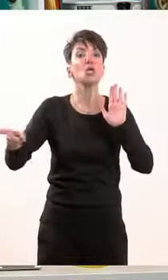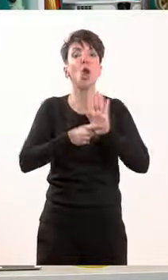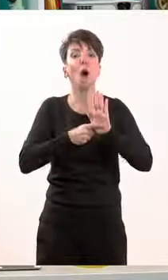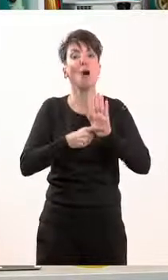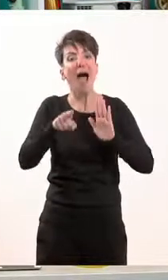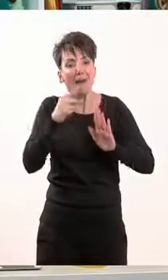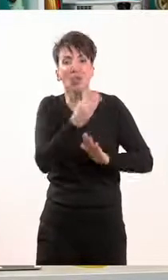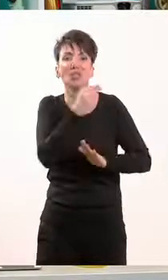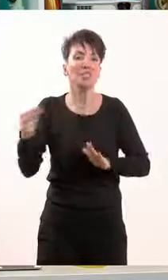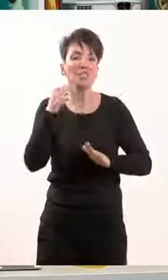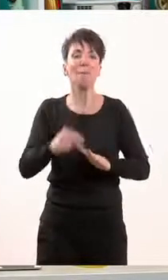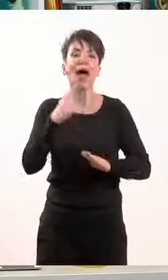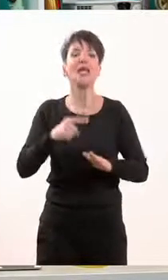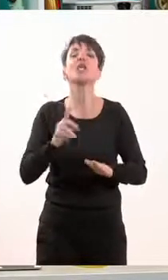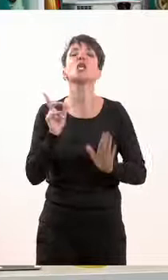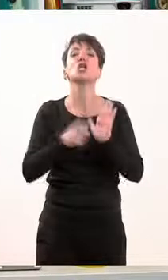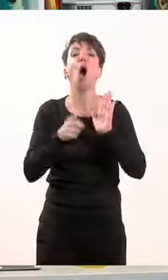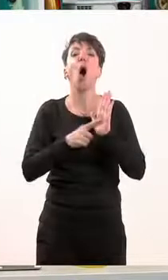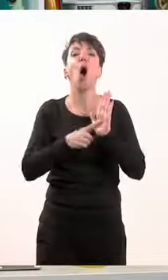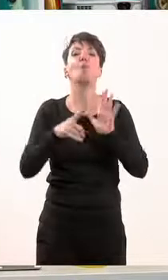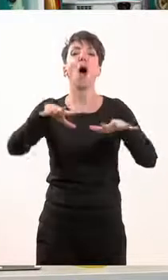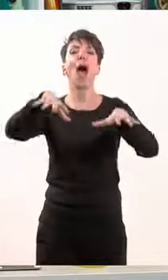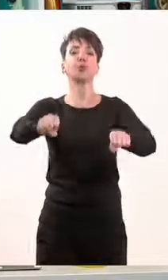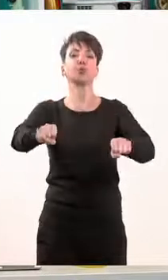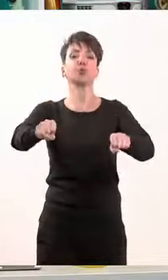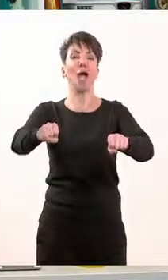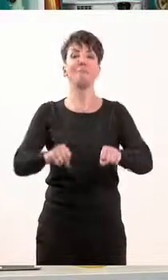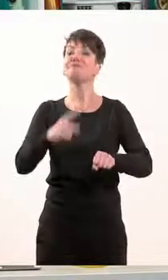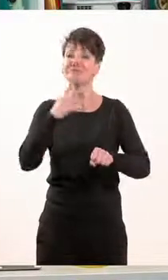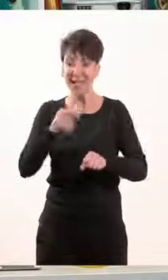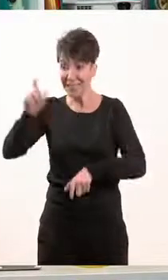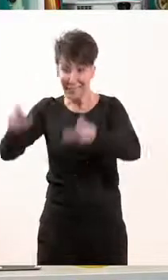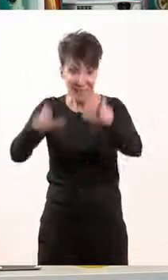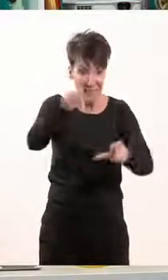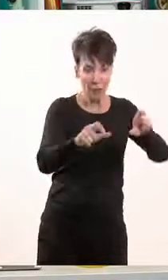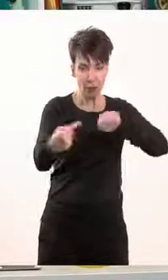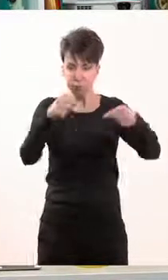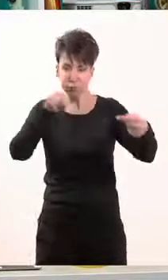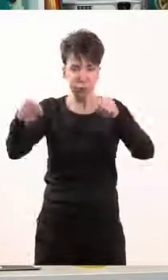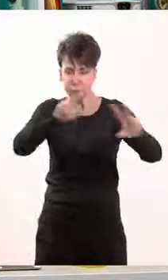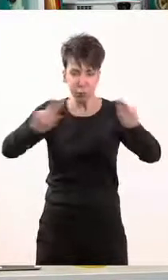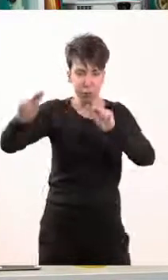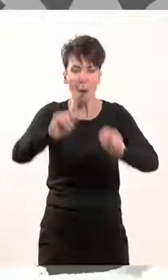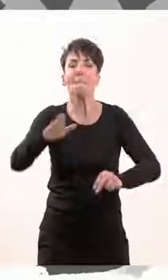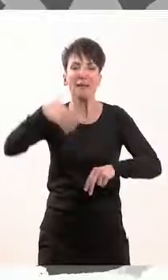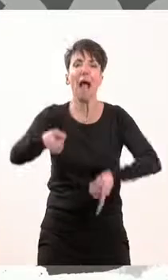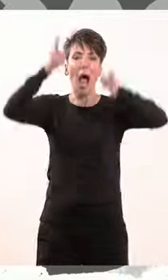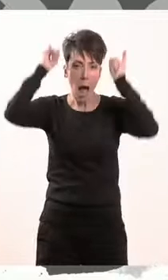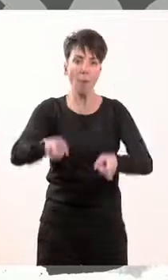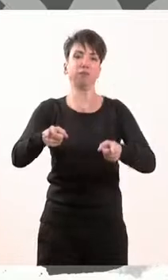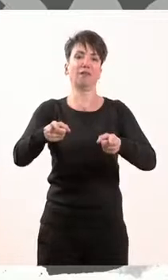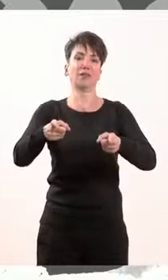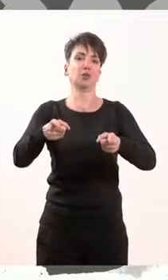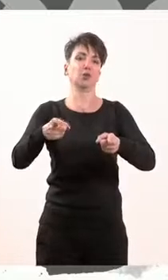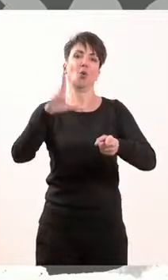η νομοθετική εξουσία. Μελετούν και ψηφίζουν τους νόμους του κράτους. Και τρίτον, ελέγχουν το έργο της